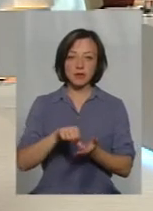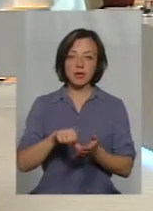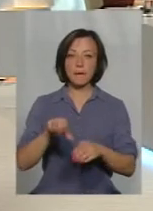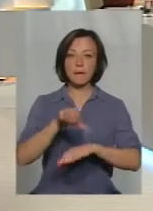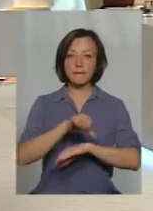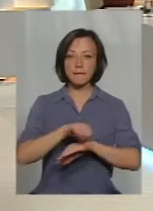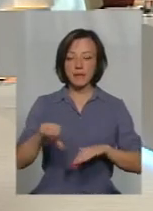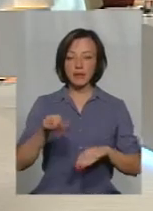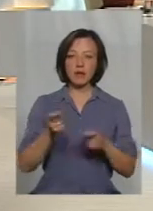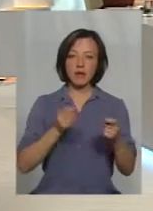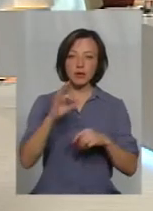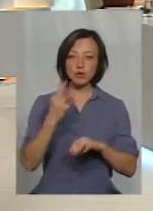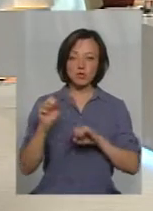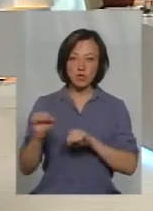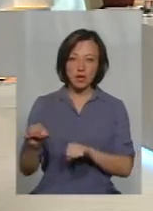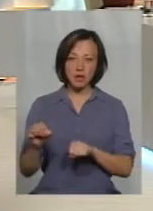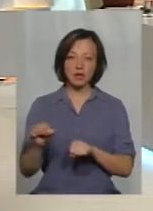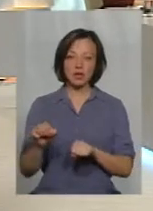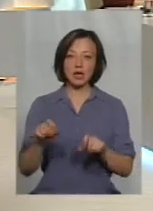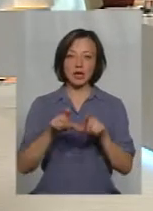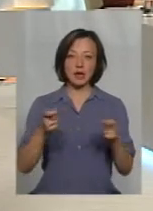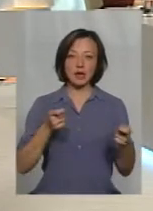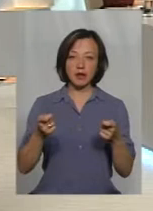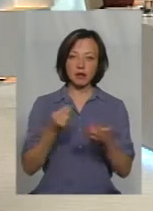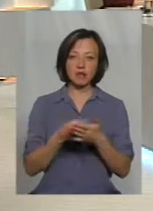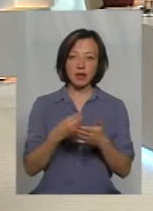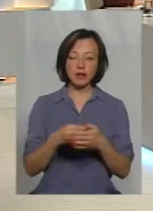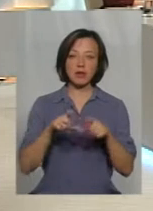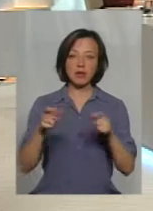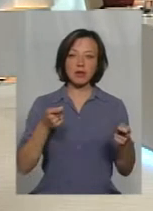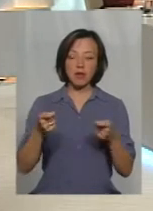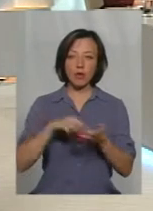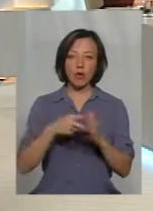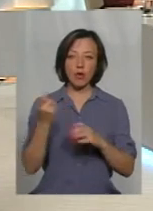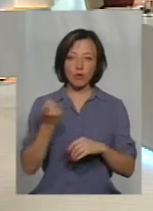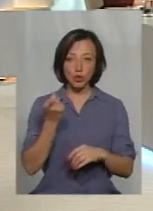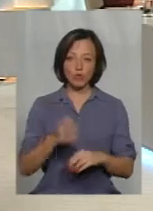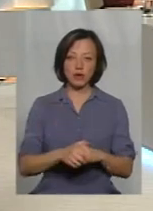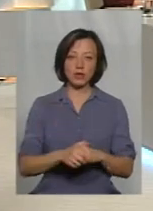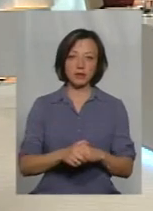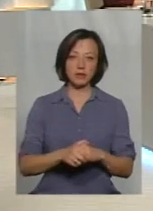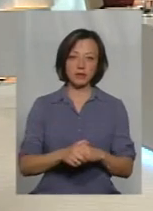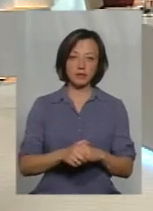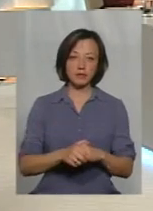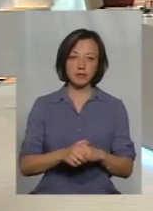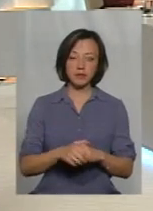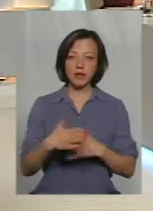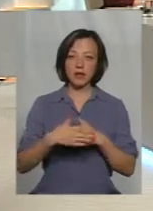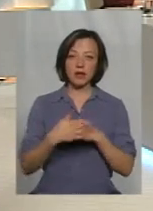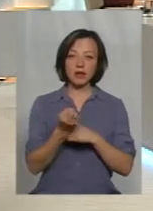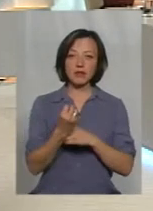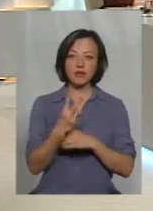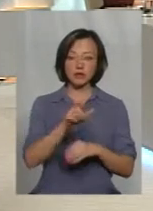митниці, управління соціального захисту, департаменту фінансів, департаменту економіки. Десь біля